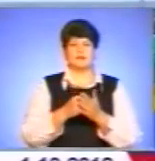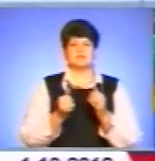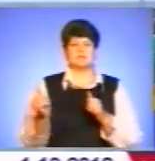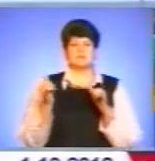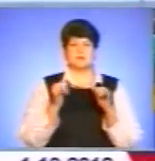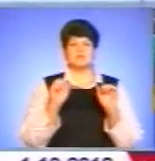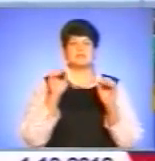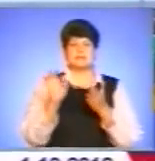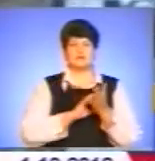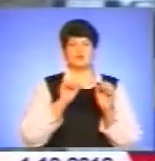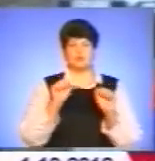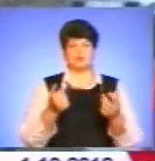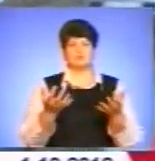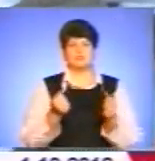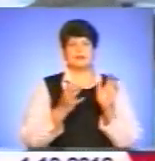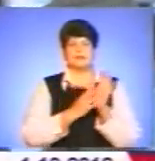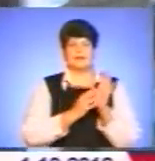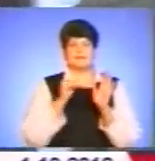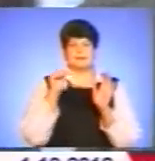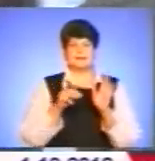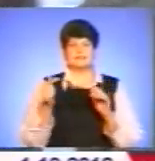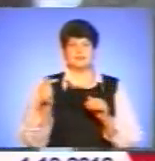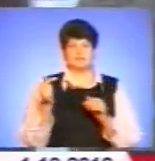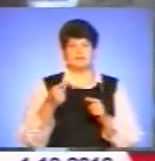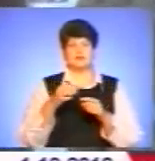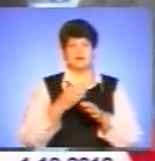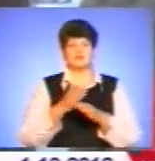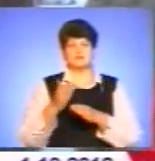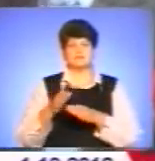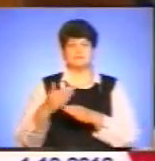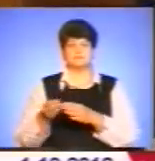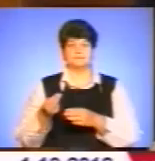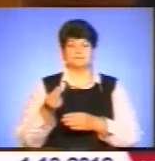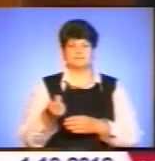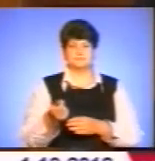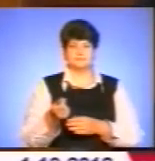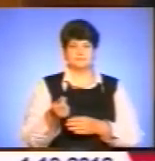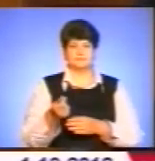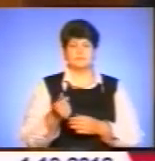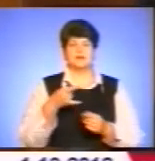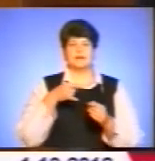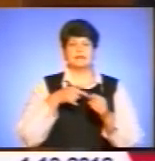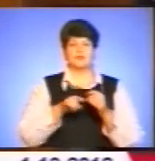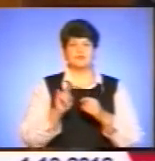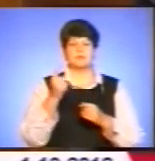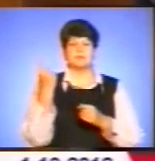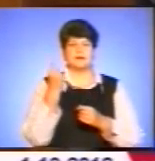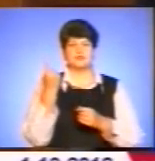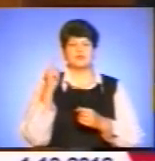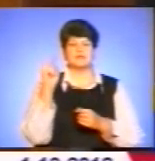Відразу можна отримати майже 9 тисяч гривень. Решту коштів виплачуватимуть частинами. При народженні першої дитини